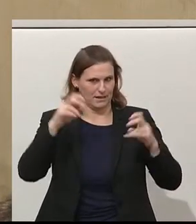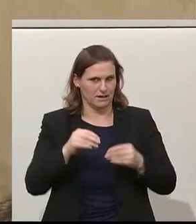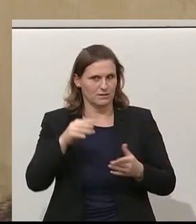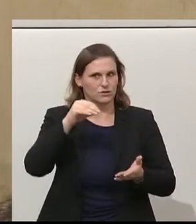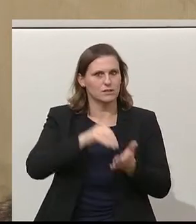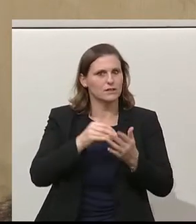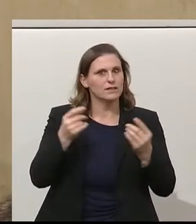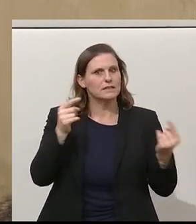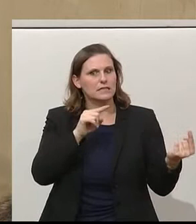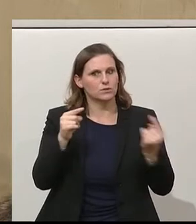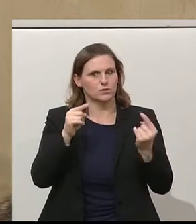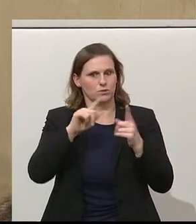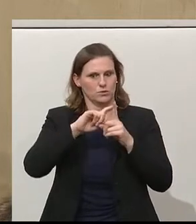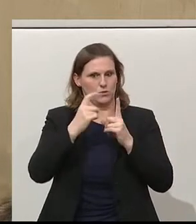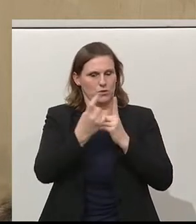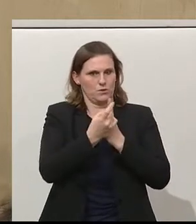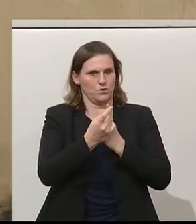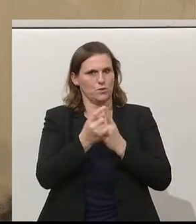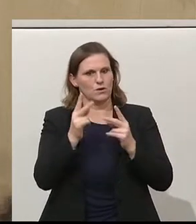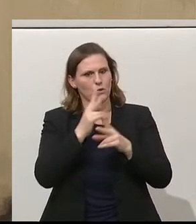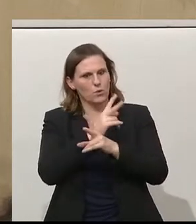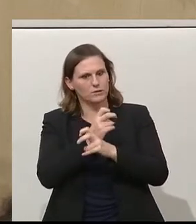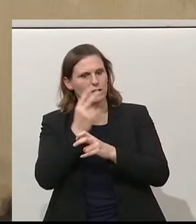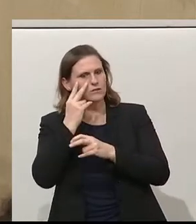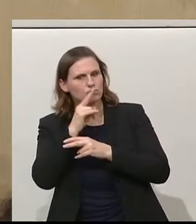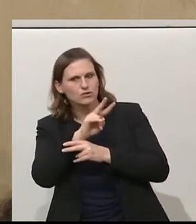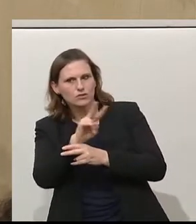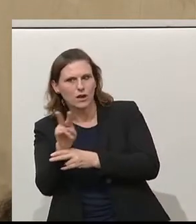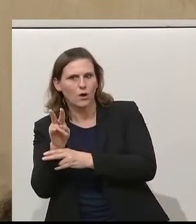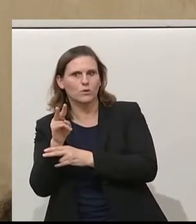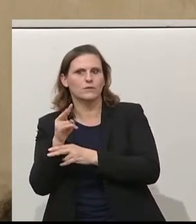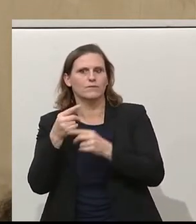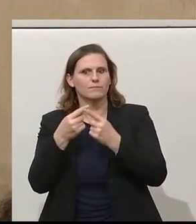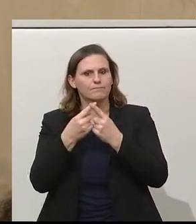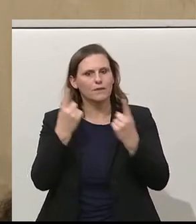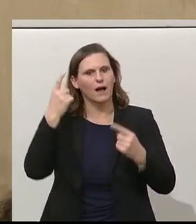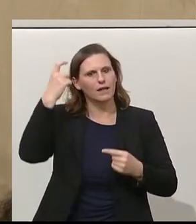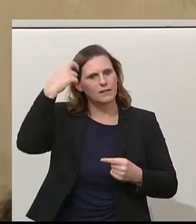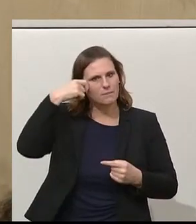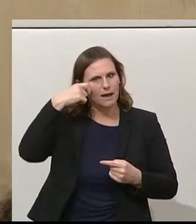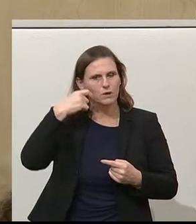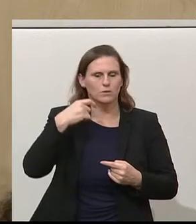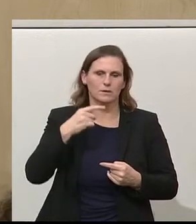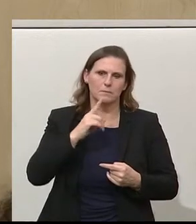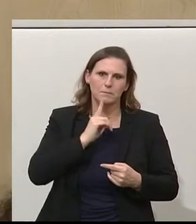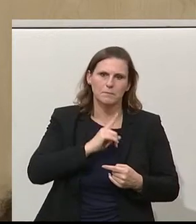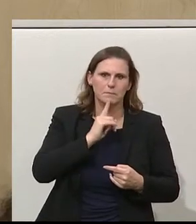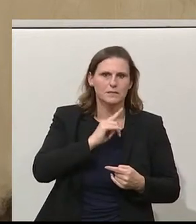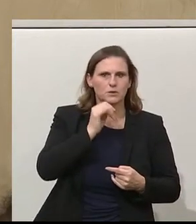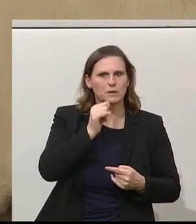die Diskussionskultur in Österreich, wenn man die betrachtet, ist anderer Meinung sein bei uns eine dreiste Zumutung und nicht als Erweiterung des